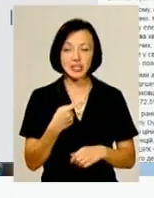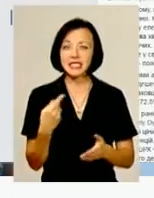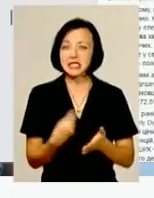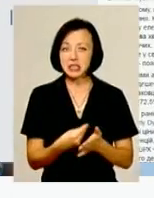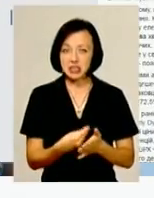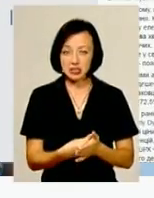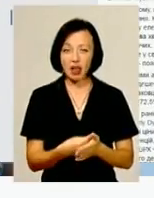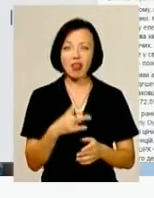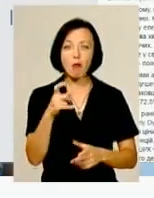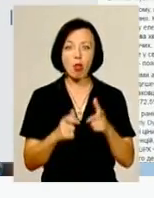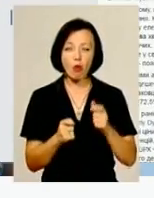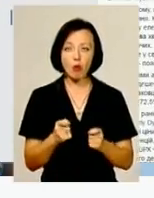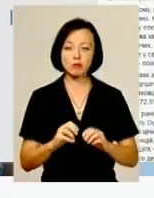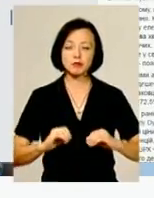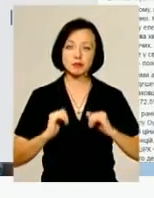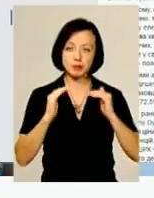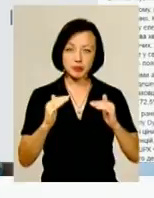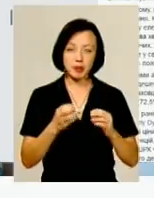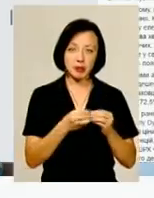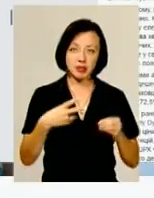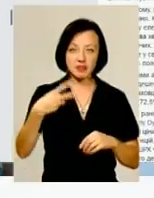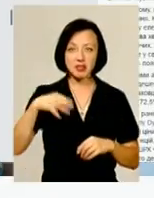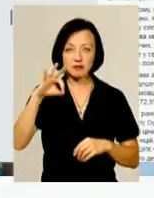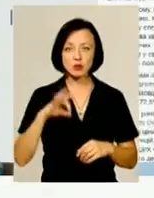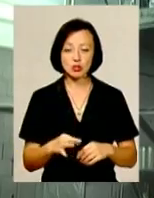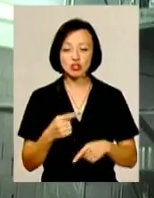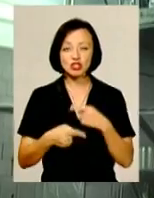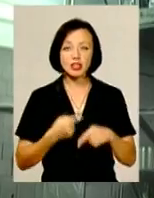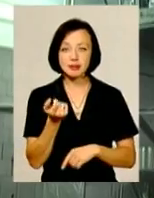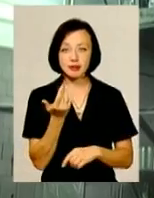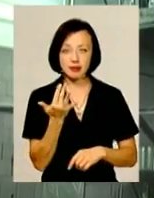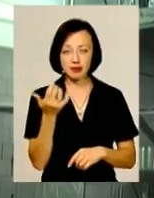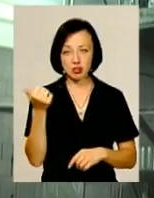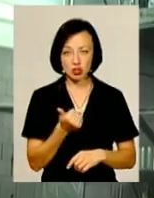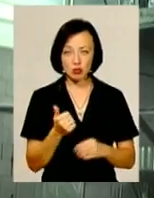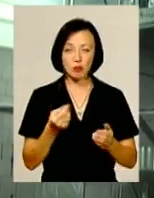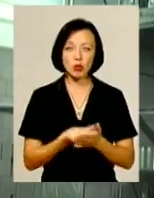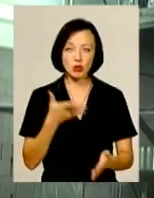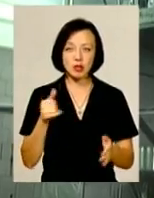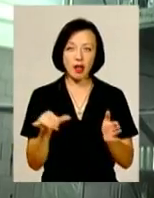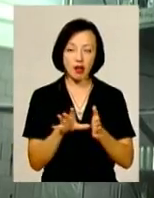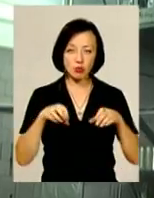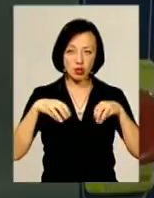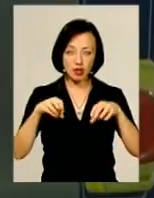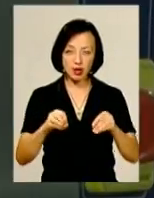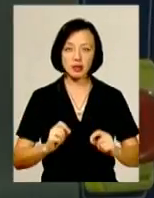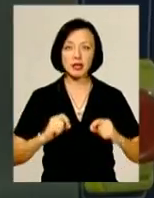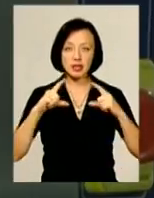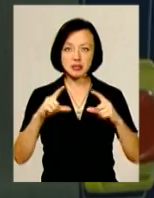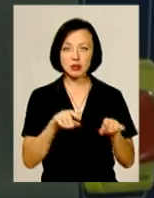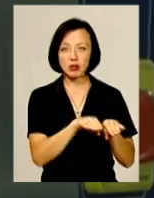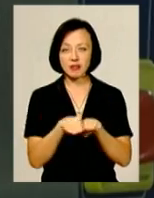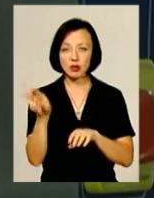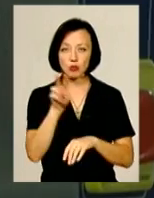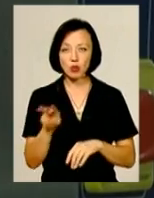ціни на набіл зростуть на 15-20% вже за кілька тижнів. Причина цьому – подорожчання електроенергії, ріст курсу